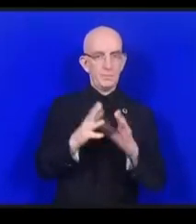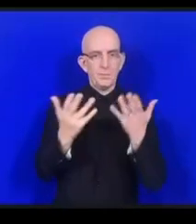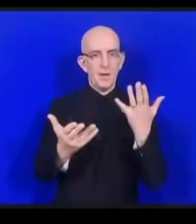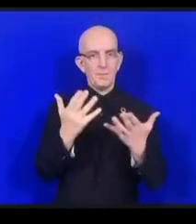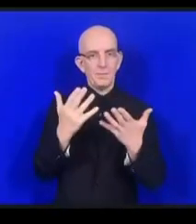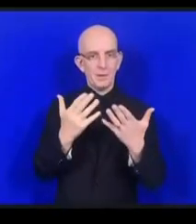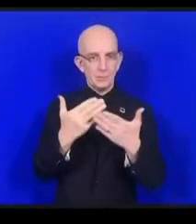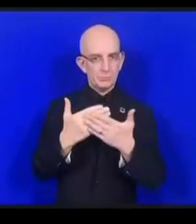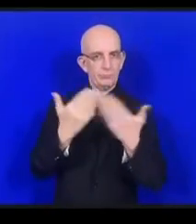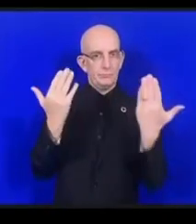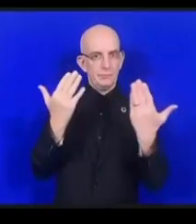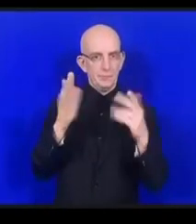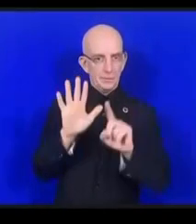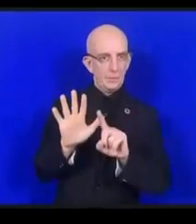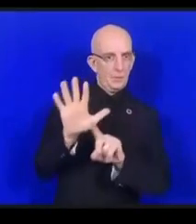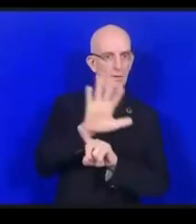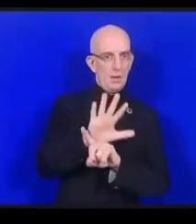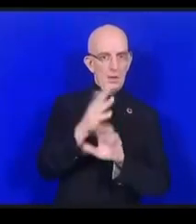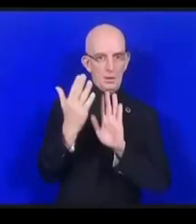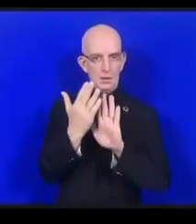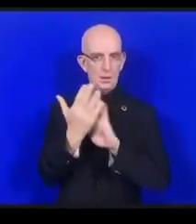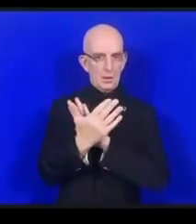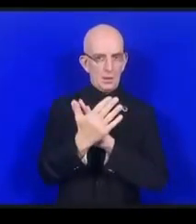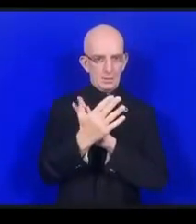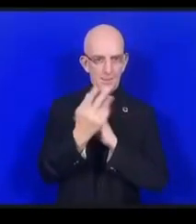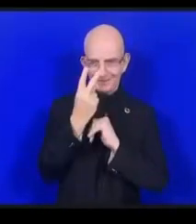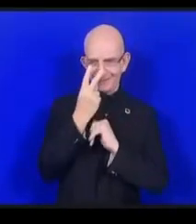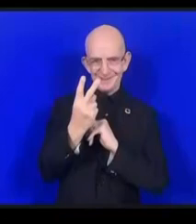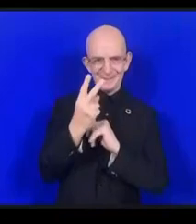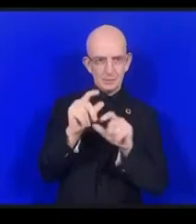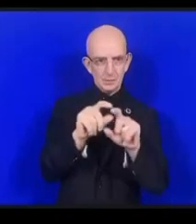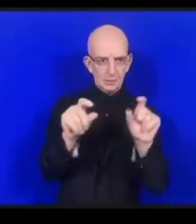sur un fond turquoise